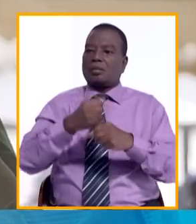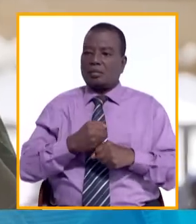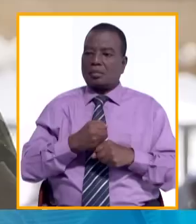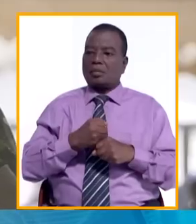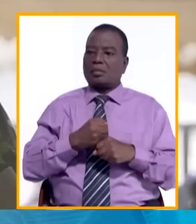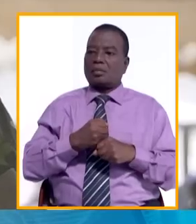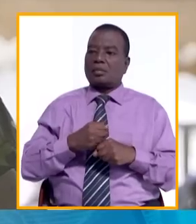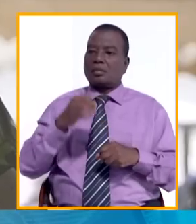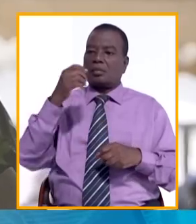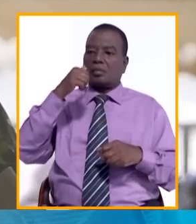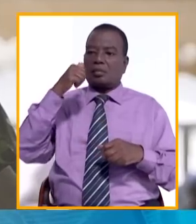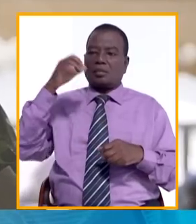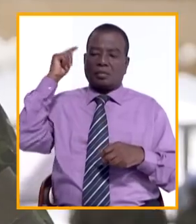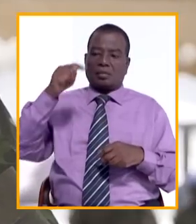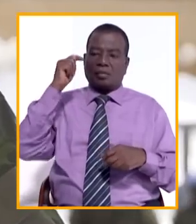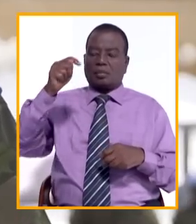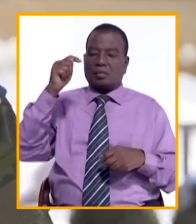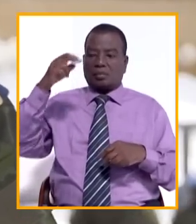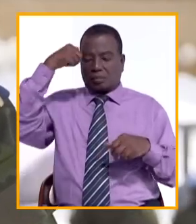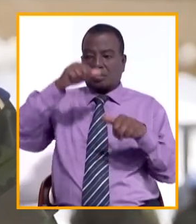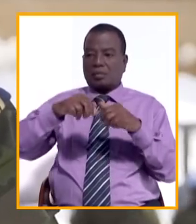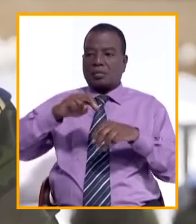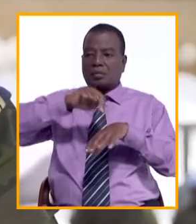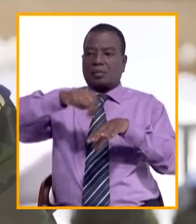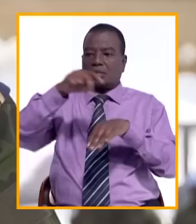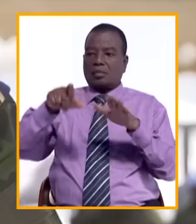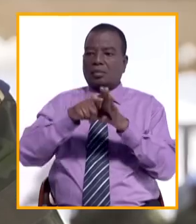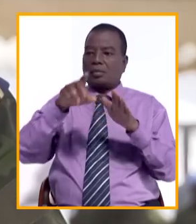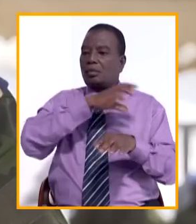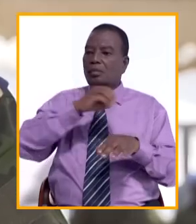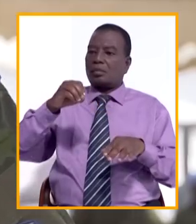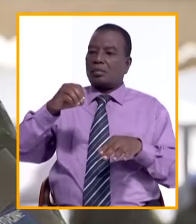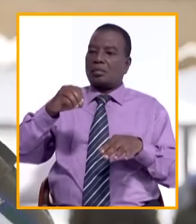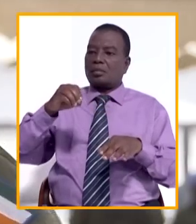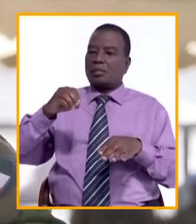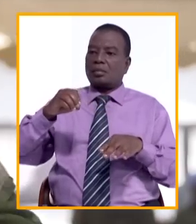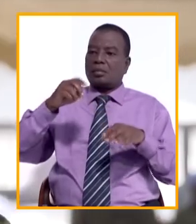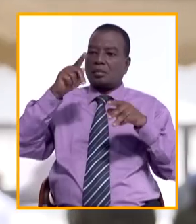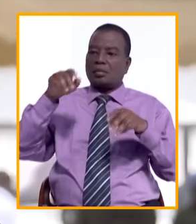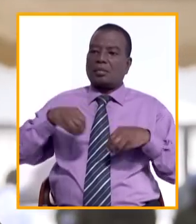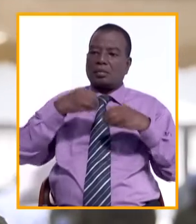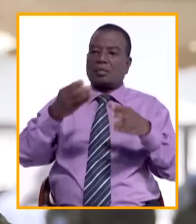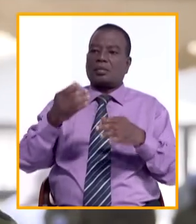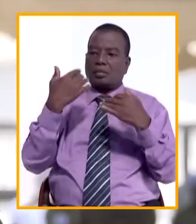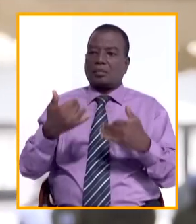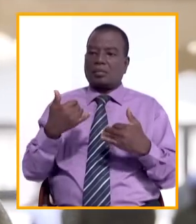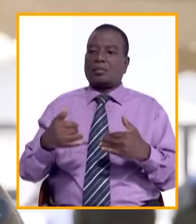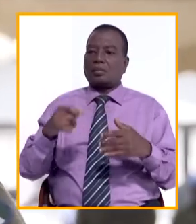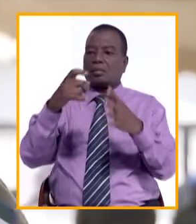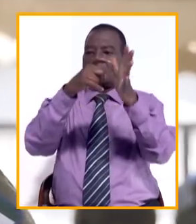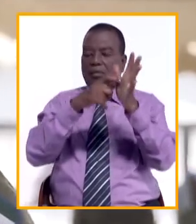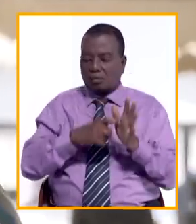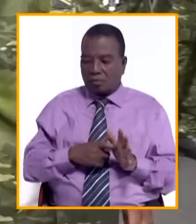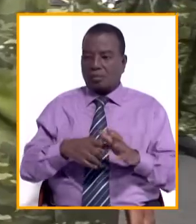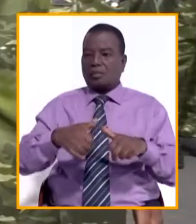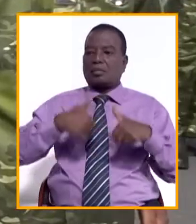témoignage de la reconnaissance de la nation à ses soldats et les percevons désormais comme une exigence